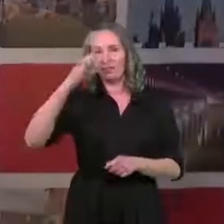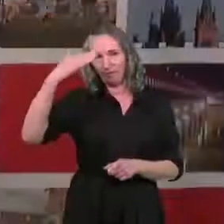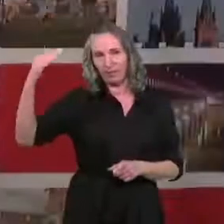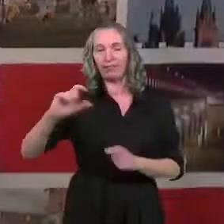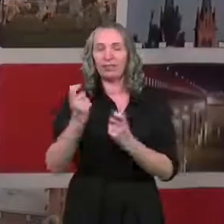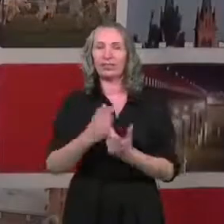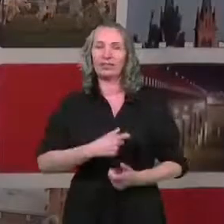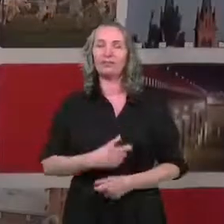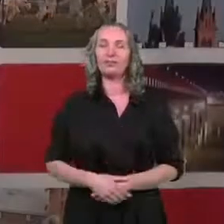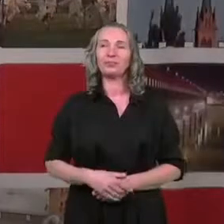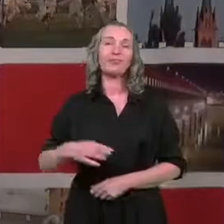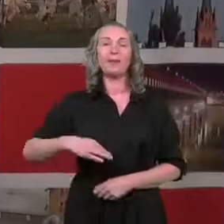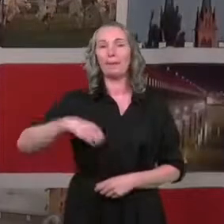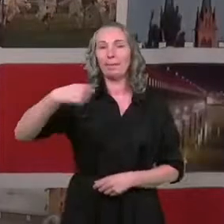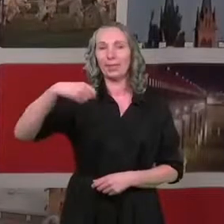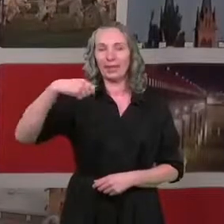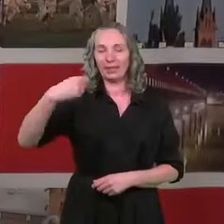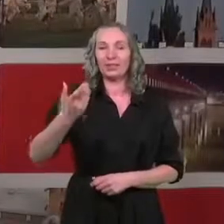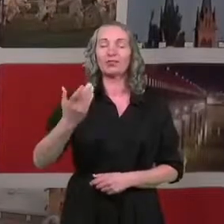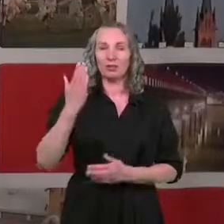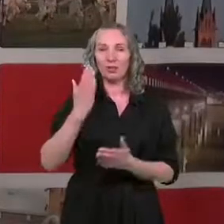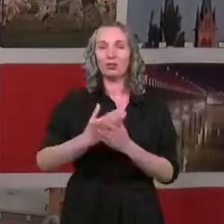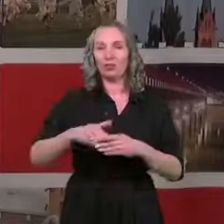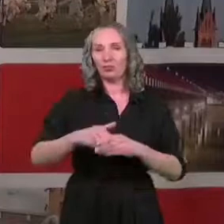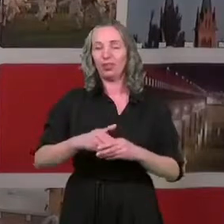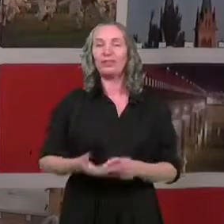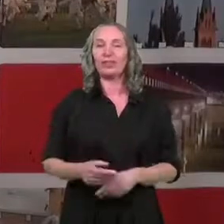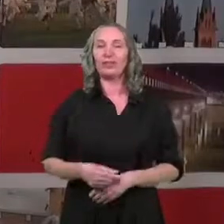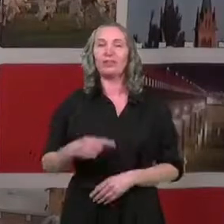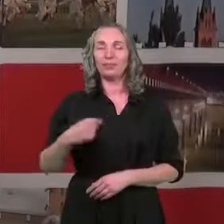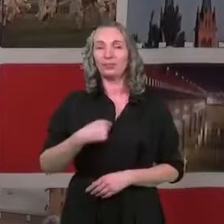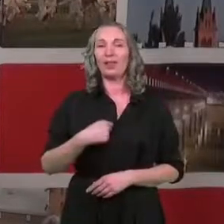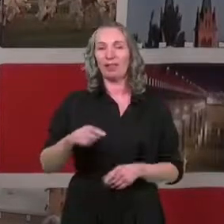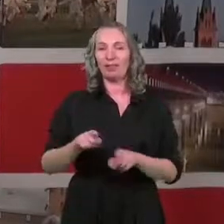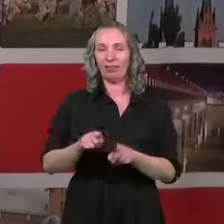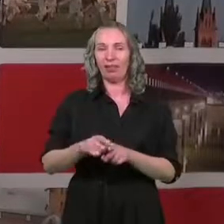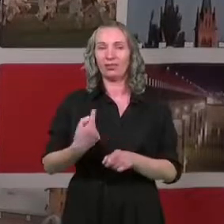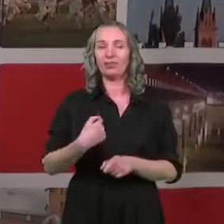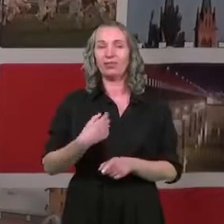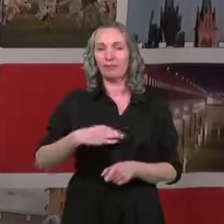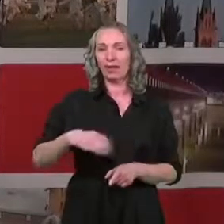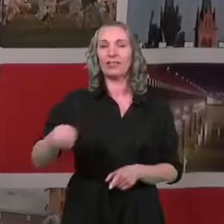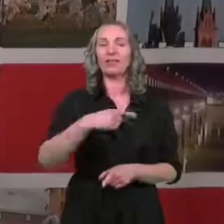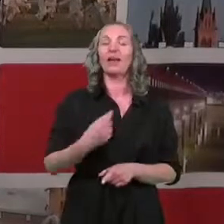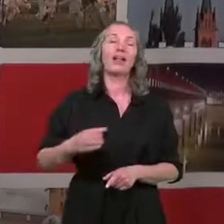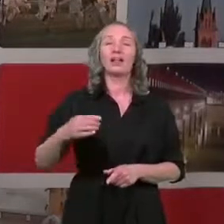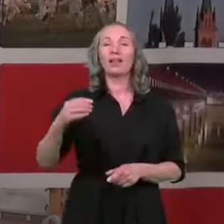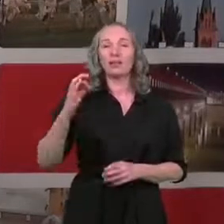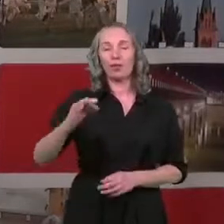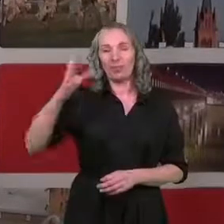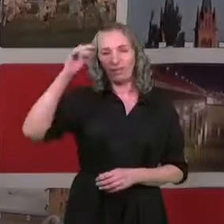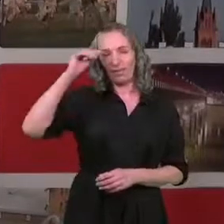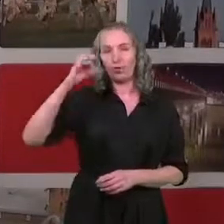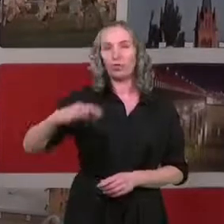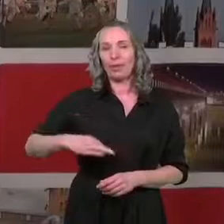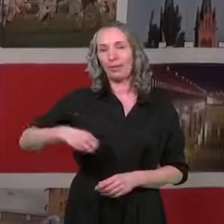dobry. Pan prezydent zdążył się z państwem przywitać. To ja również w państwa imieniu powiem dobry wieczór panie prezydencie.